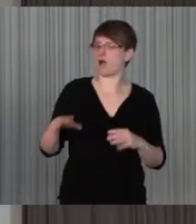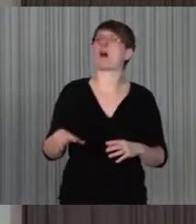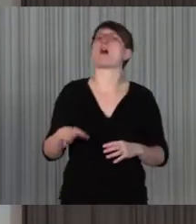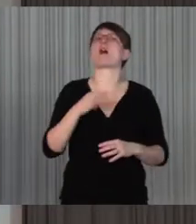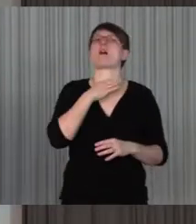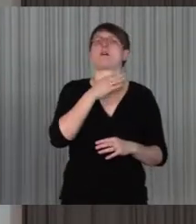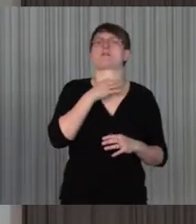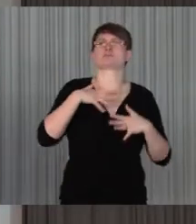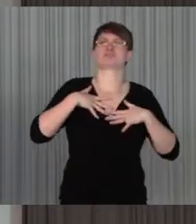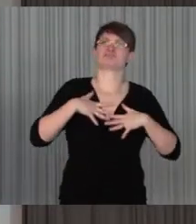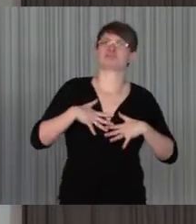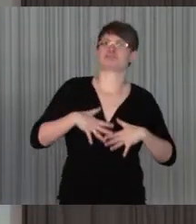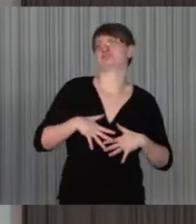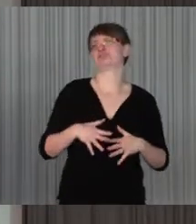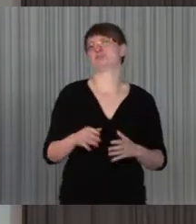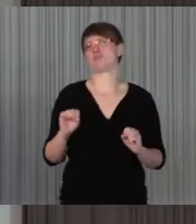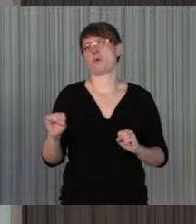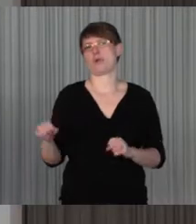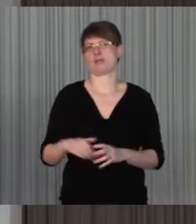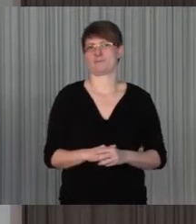funktionieren. Also es wird sehr viel